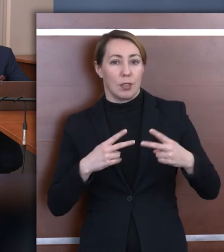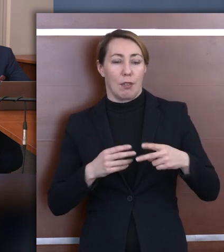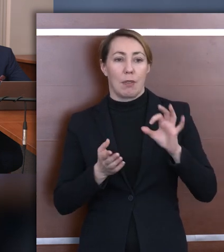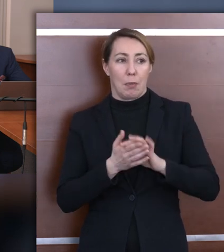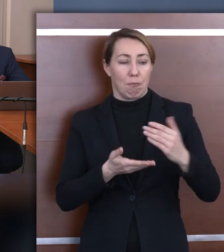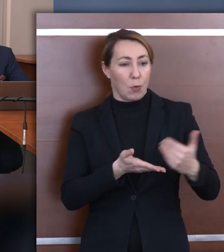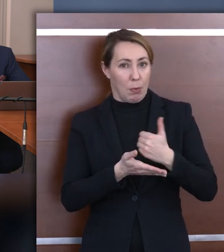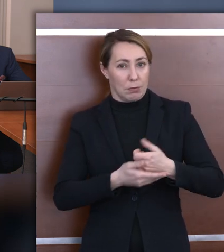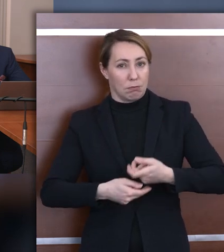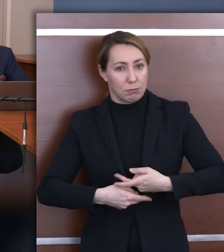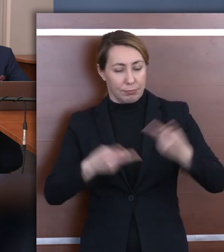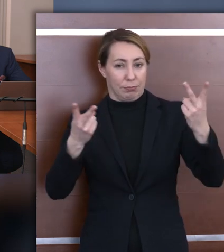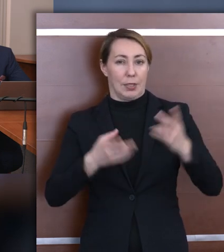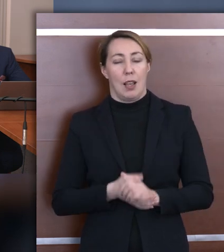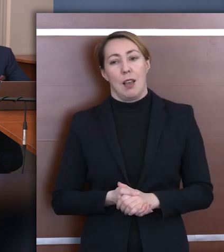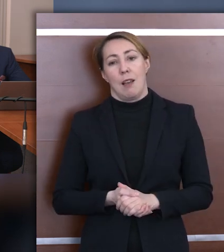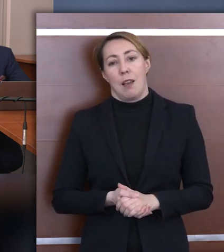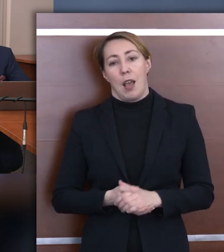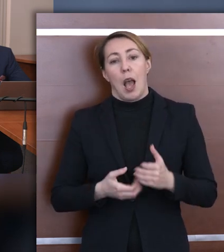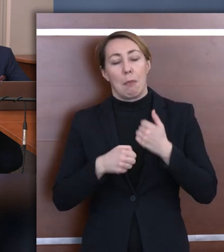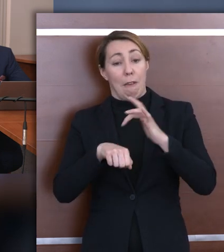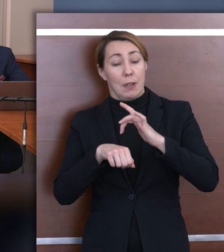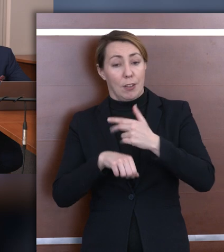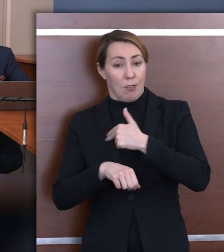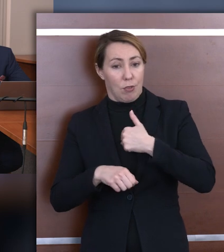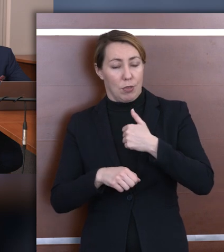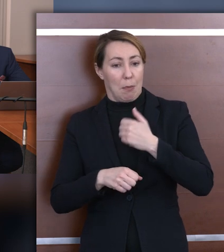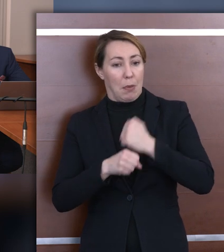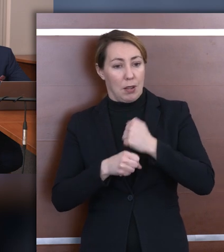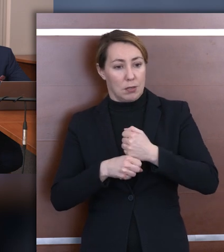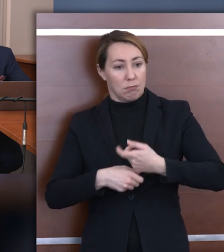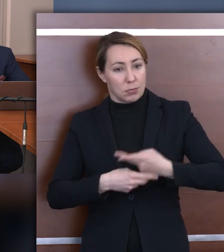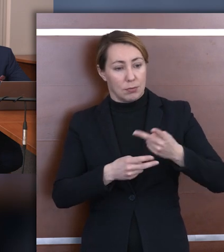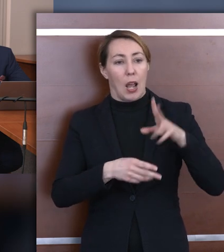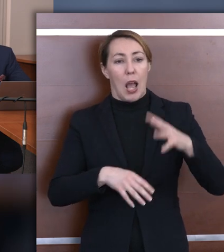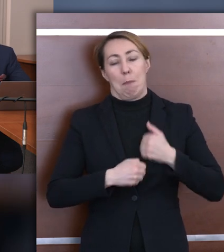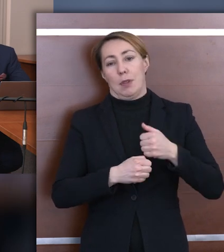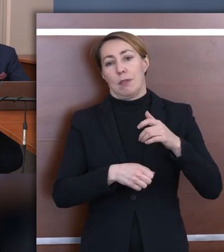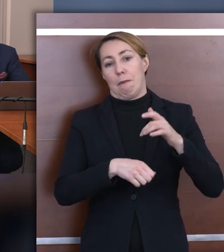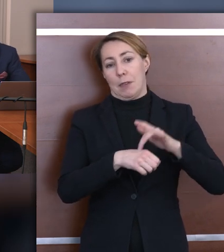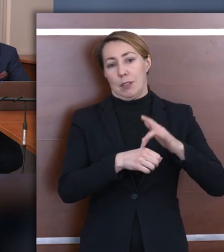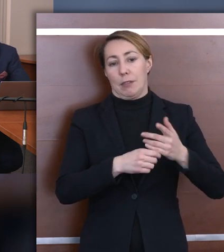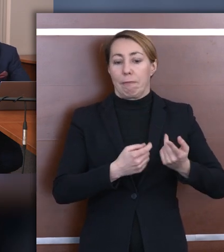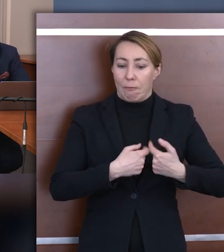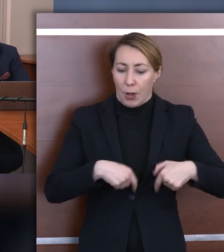też nam pomogą, żeby rezultaty naszej pracy zostały osiągnięte, czyli te wnioski zostały wprowadzone w życie. Dziękuję bardzo.